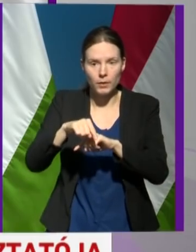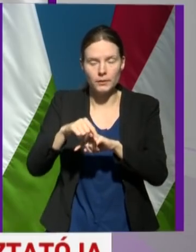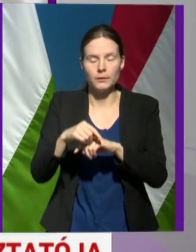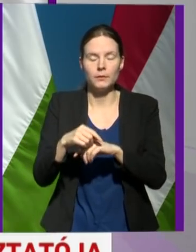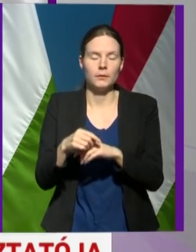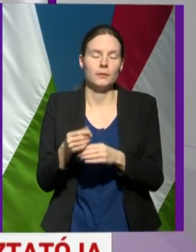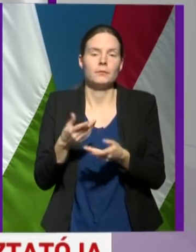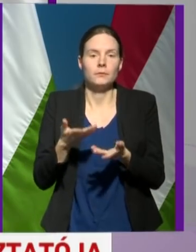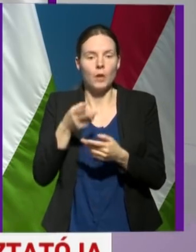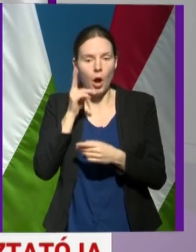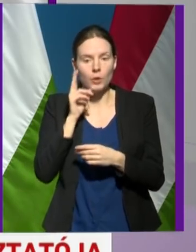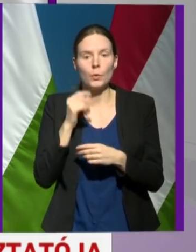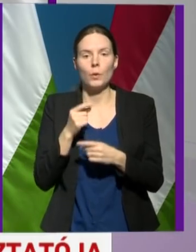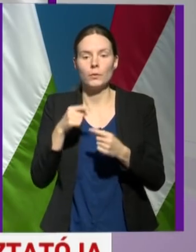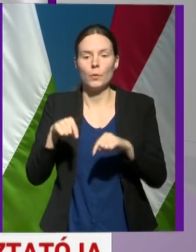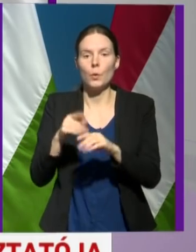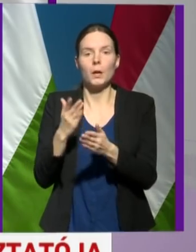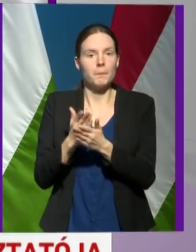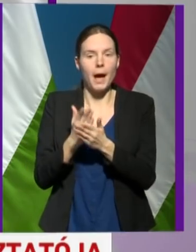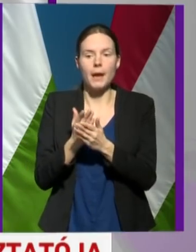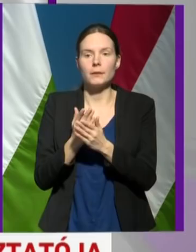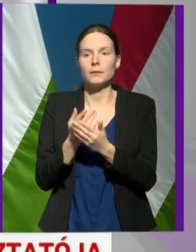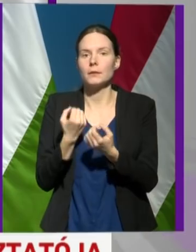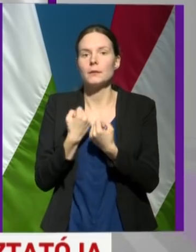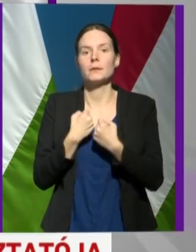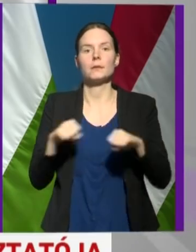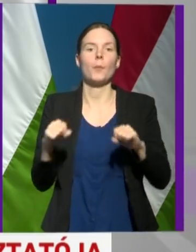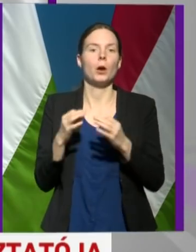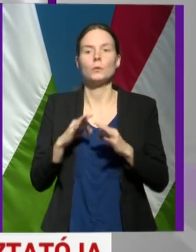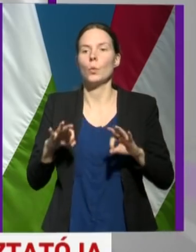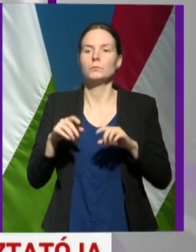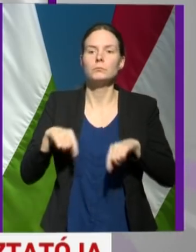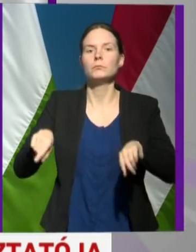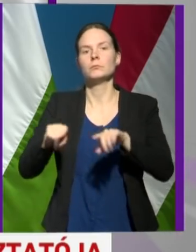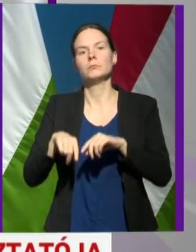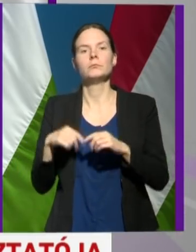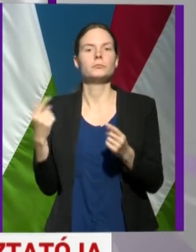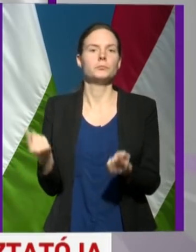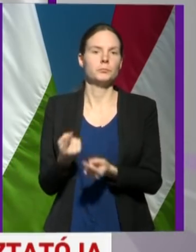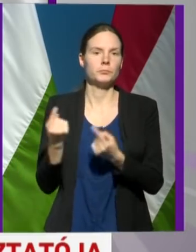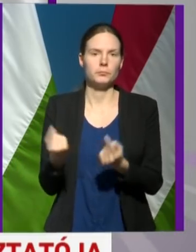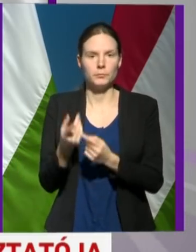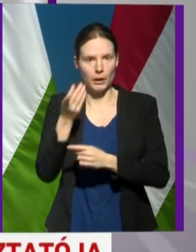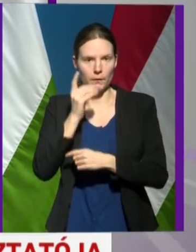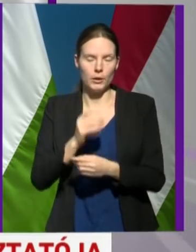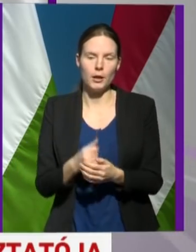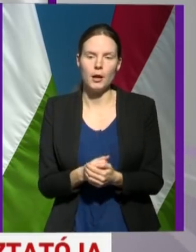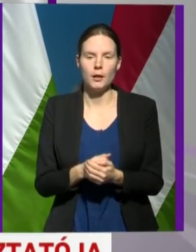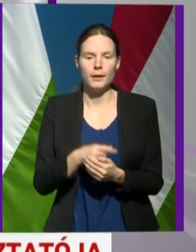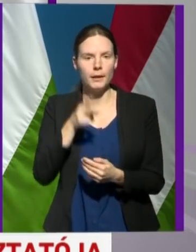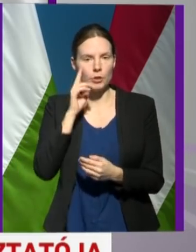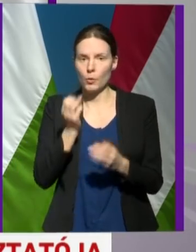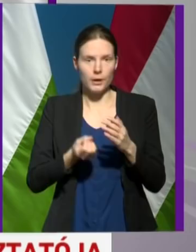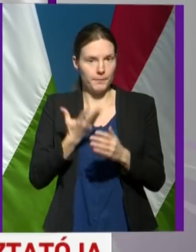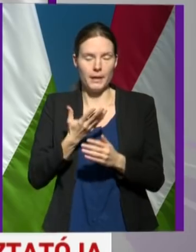akkor ők szabadon járkálhatnának bárhol föl alá, és nem derült volna ki